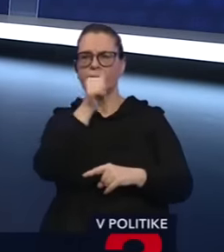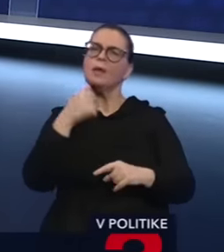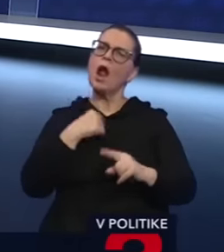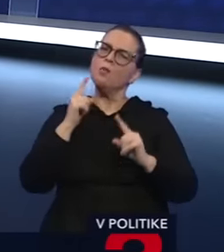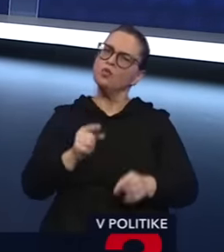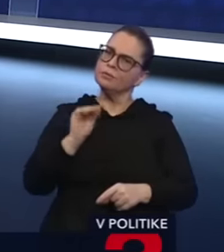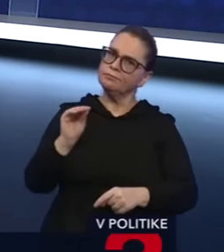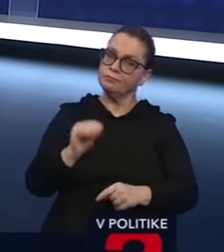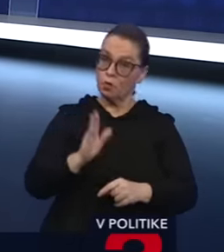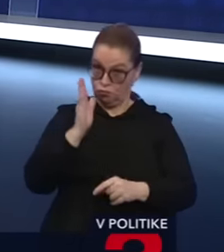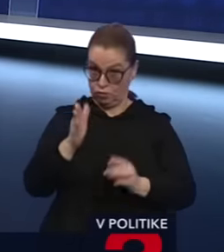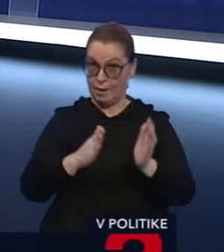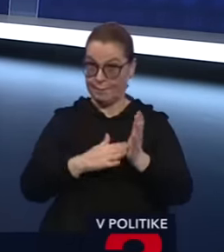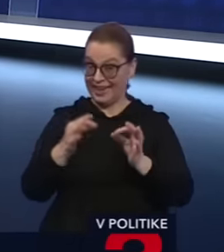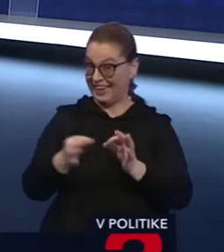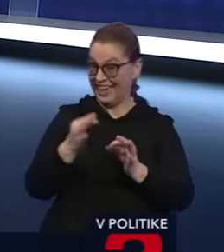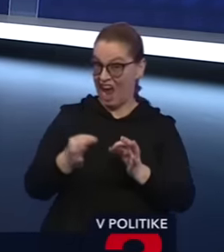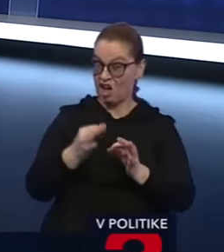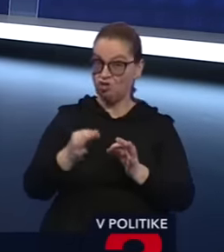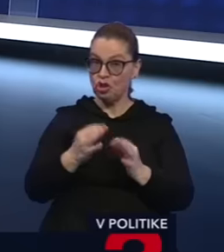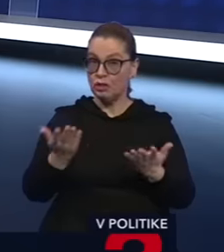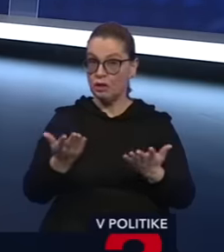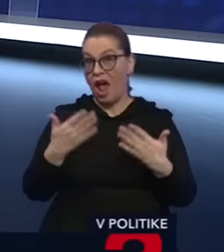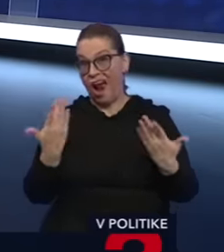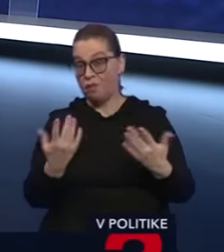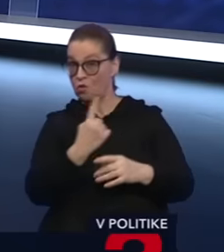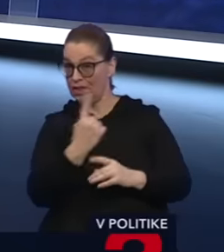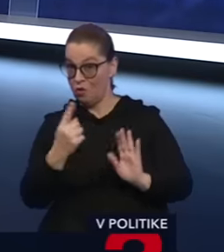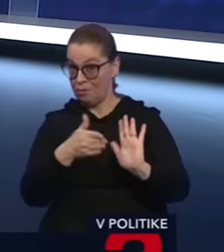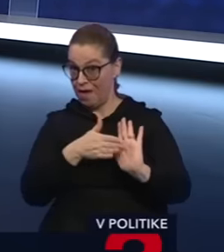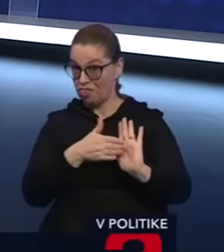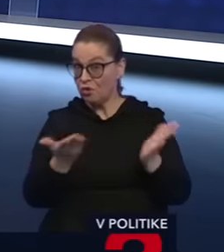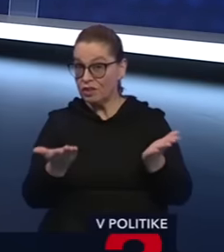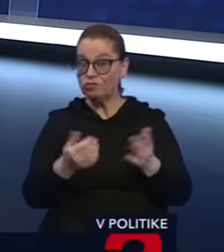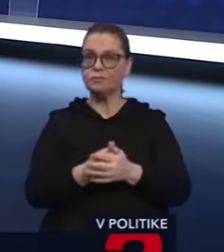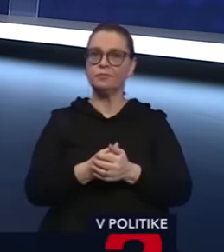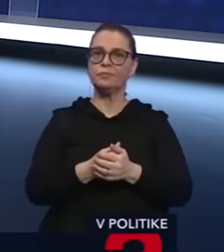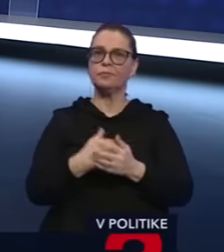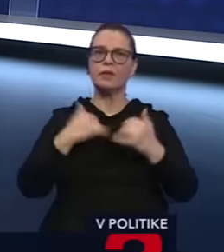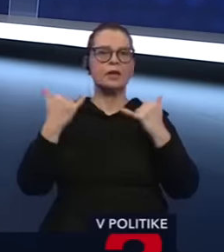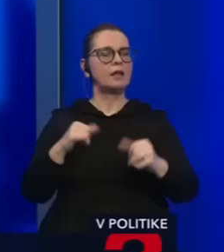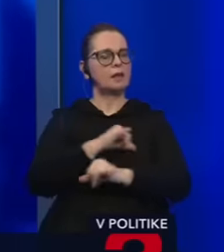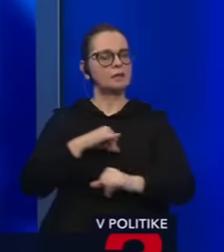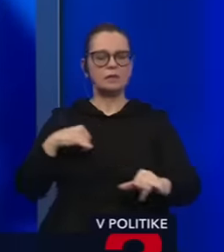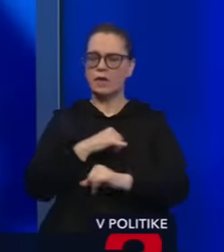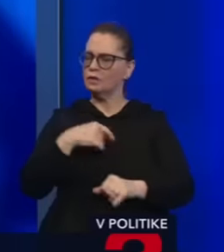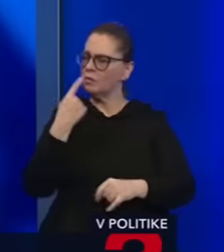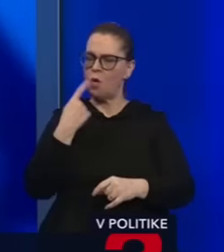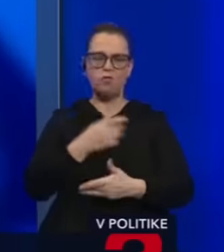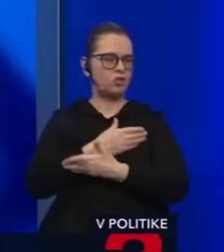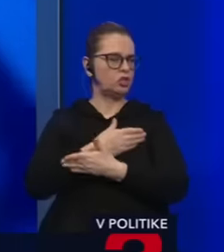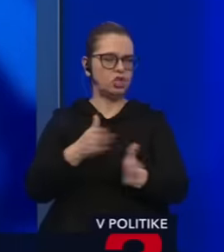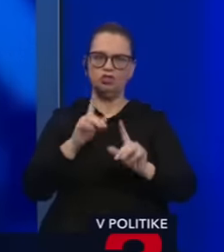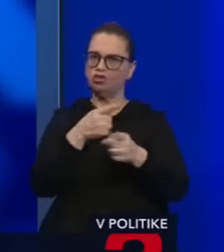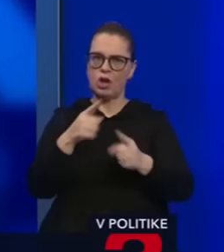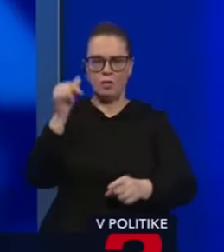bude ním Marek Rajčí? Špekuluje sa v médiách, či ním nebude Igor Matovič? Nechcem momentálne teraz ani potvoriť, ani vyvrátiť žiadne